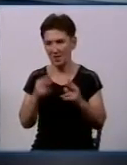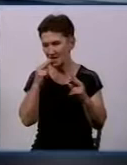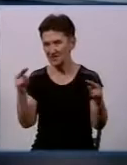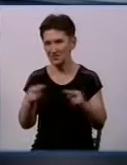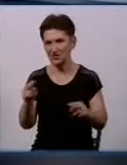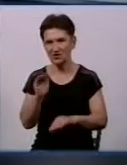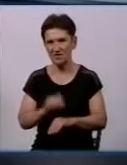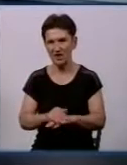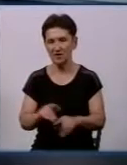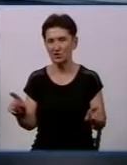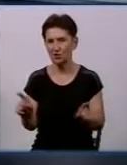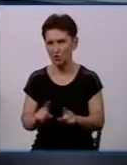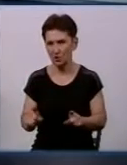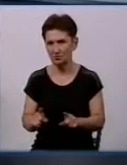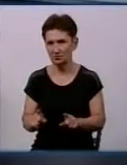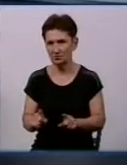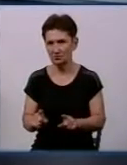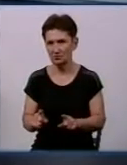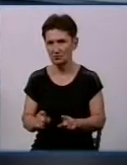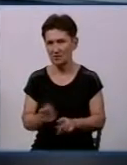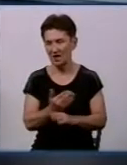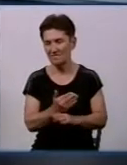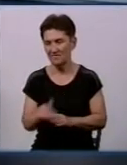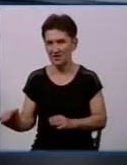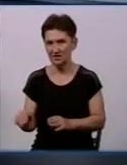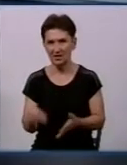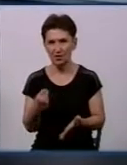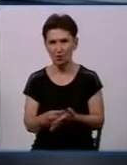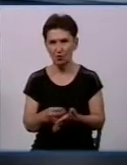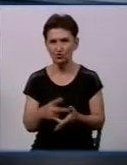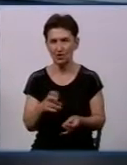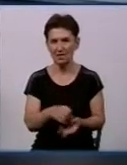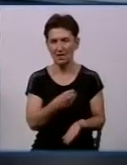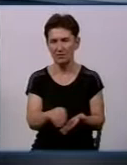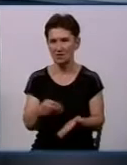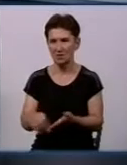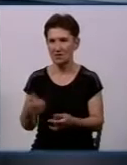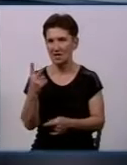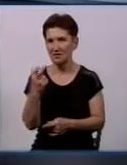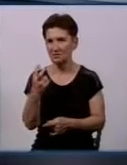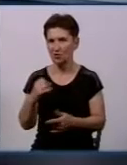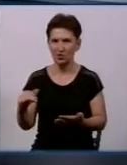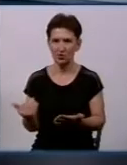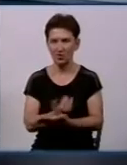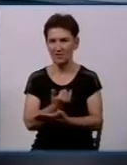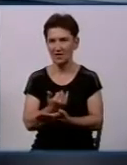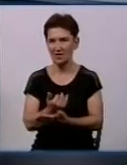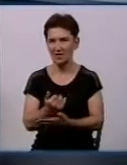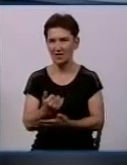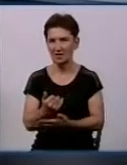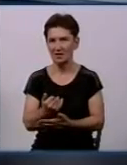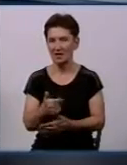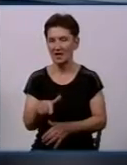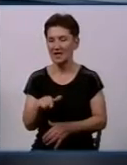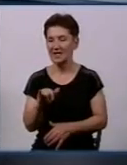виділили кошти 700 тисяч гривень на придбання 200 нових гідрантів, про це трошки